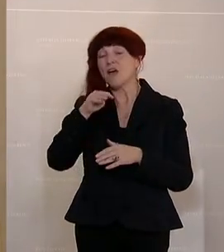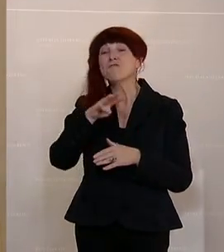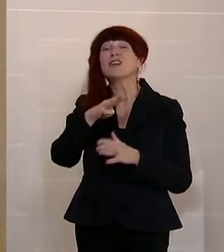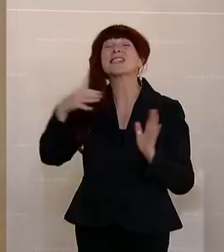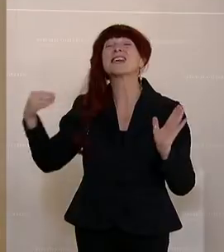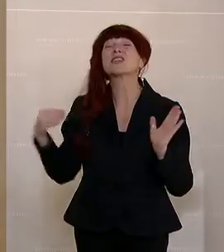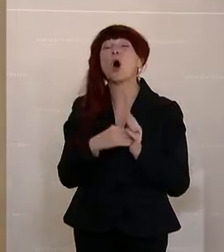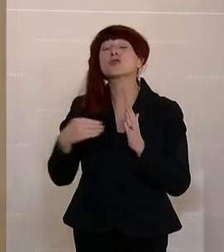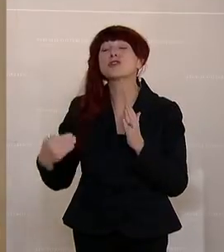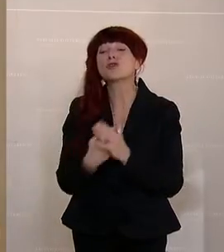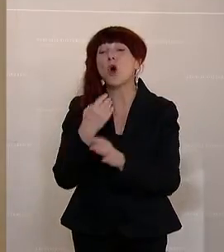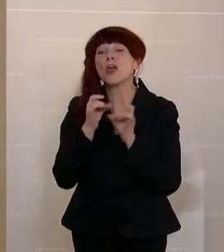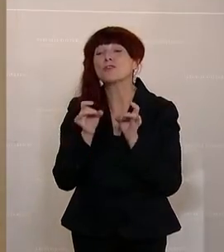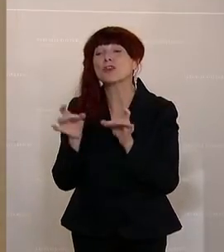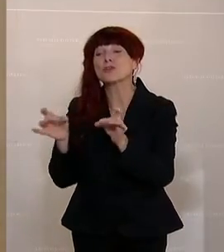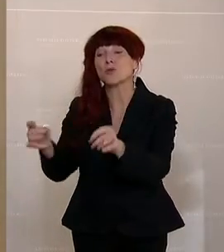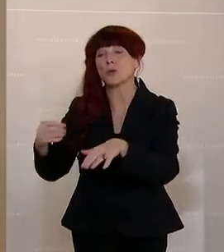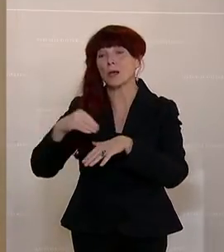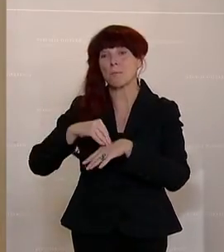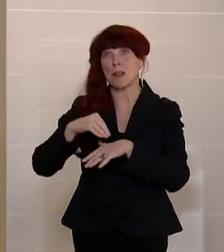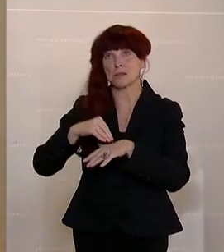gemeldet.